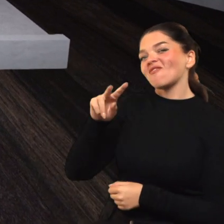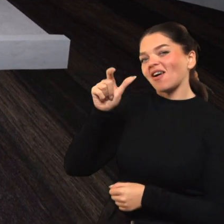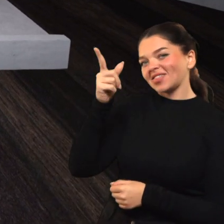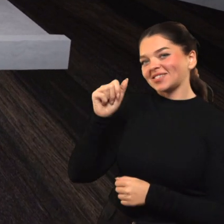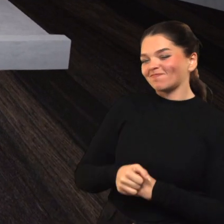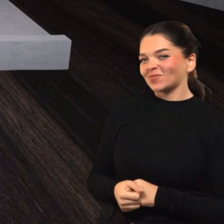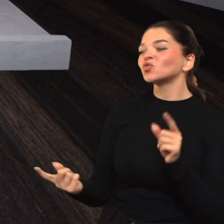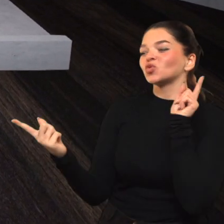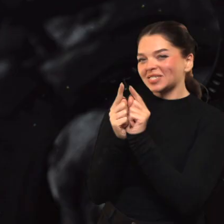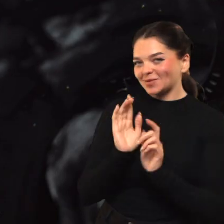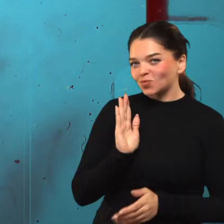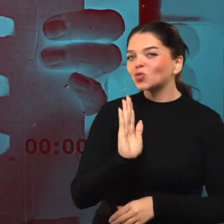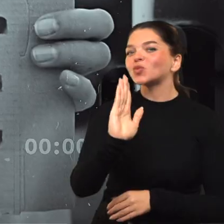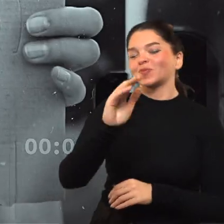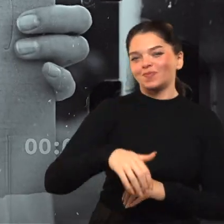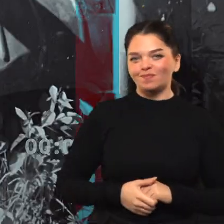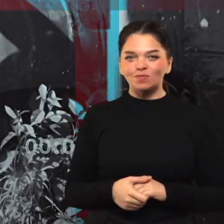Sekantai. Iki sekant šią susitikimą.